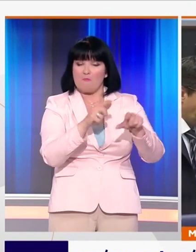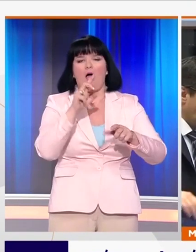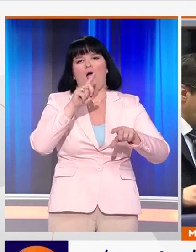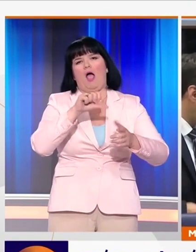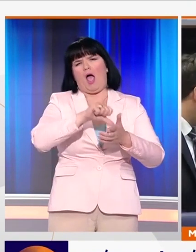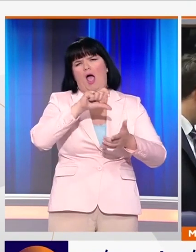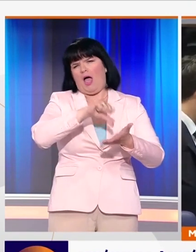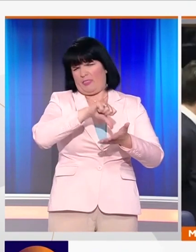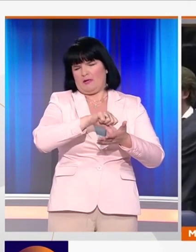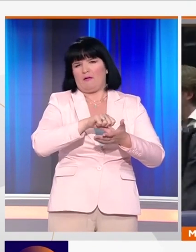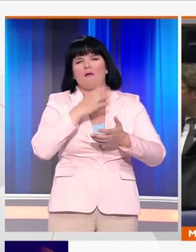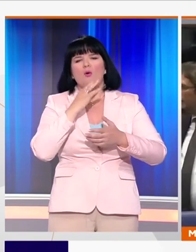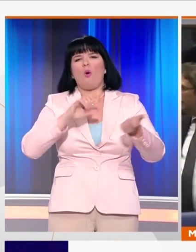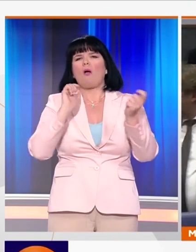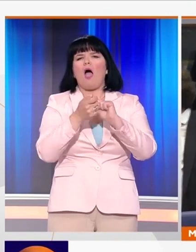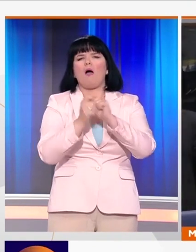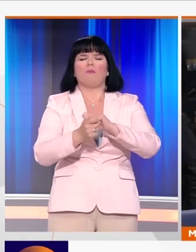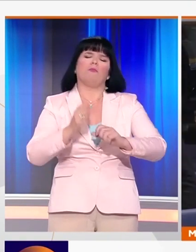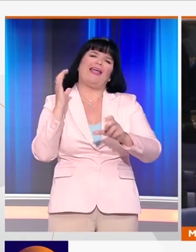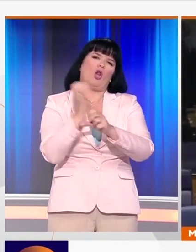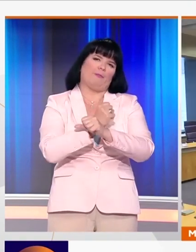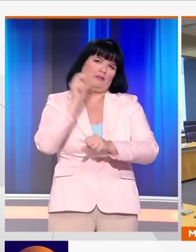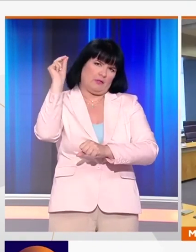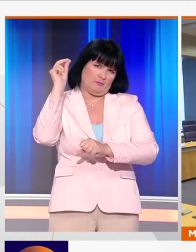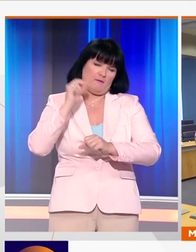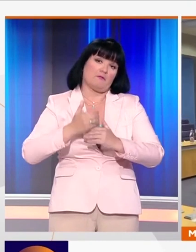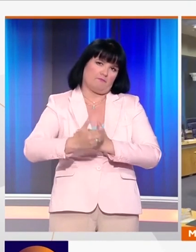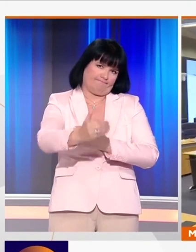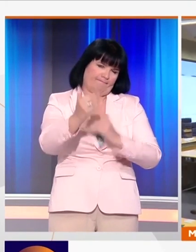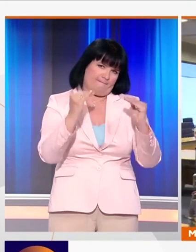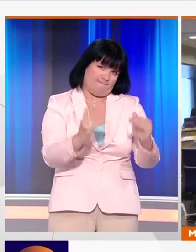Αθήνα για συνέχιση των μεταρρυθμίσεων και υλοποίηση των δεσμεύσεων.